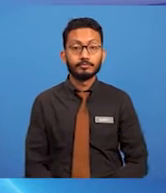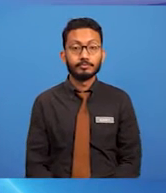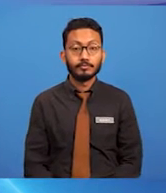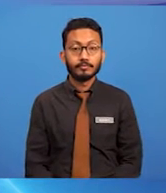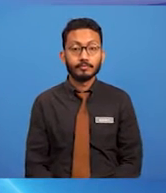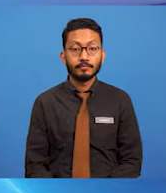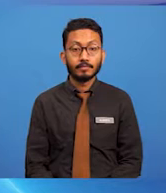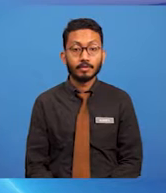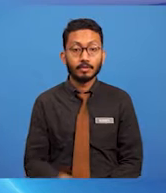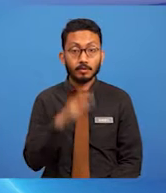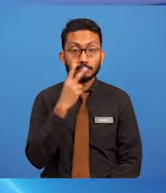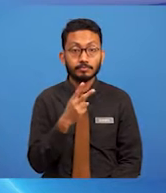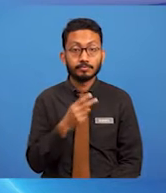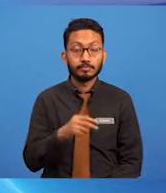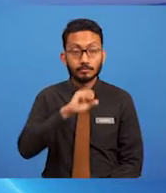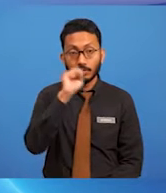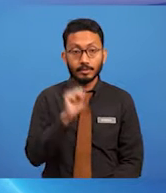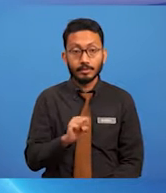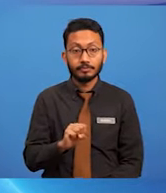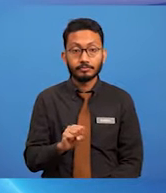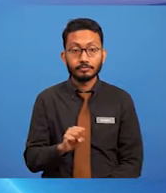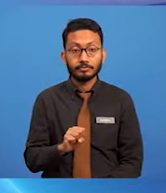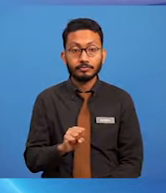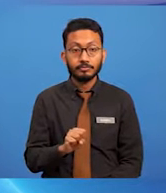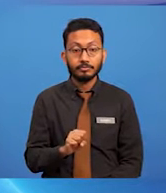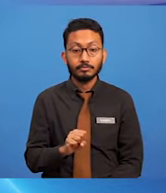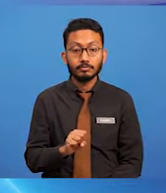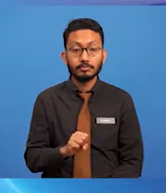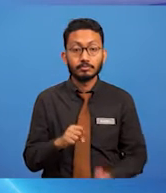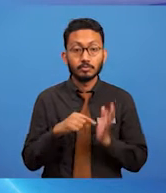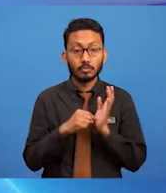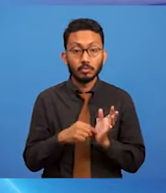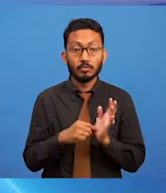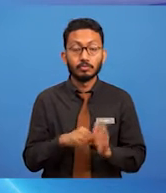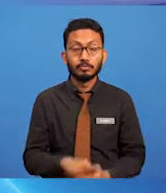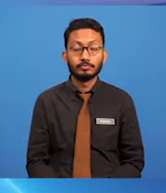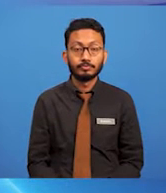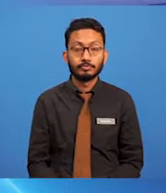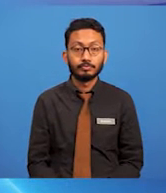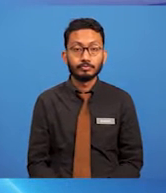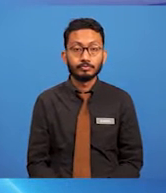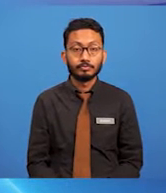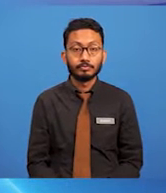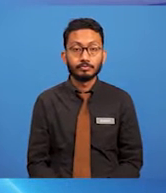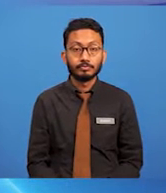Sila lihat soalan pada skrip yang dipaparkan di Kaca TV di Mereka.